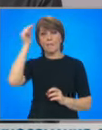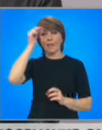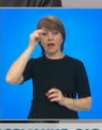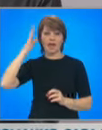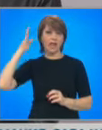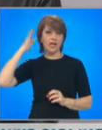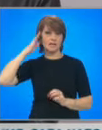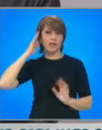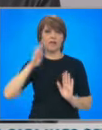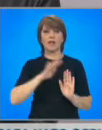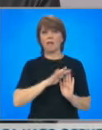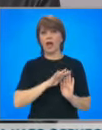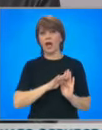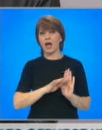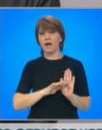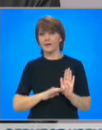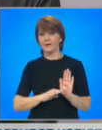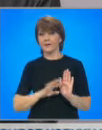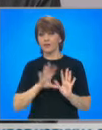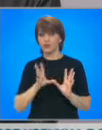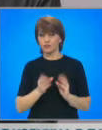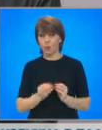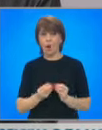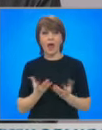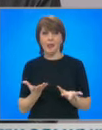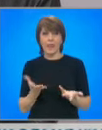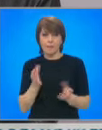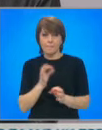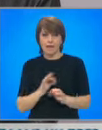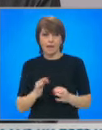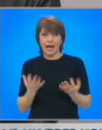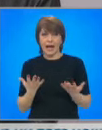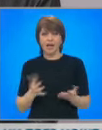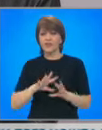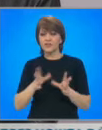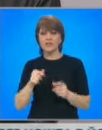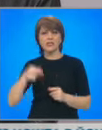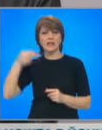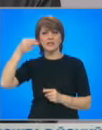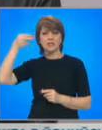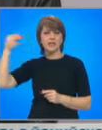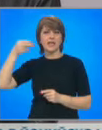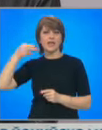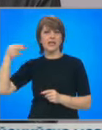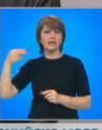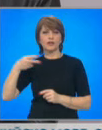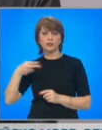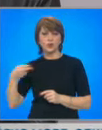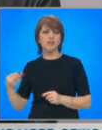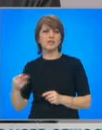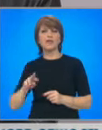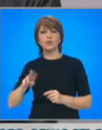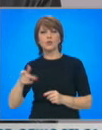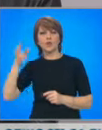изпълнила критериите и няма как всички тези институции, като Европейския парламент и Европейската комисия и